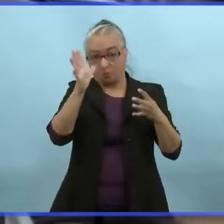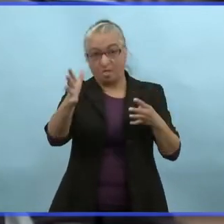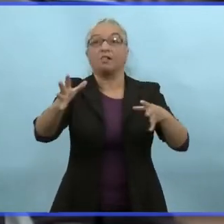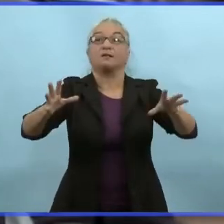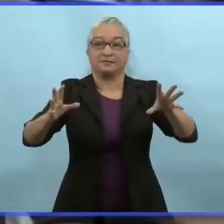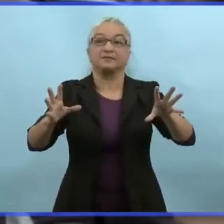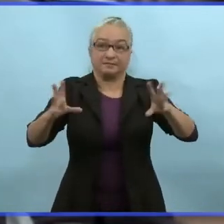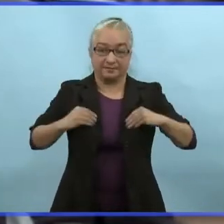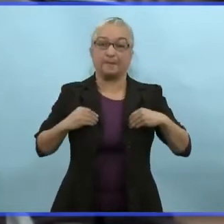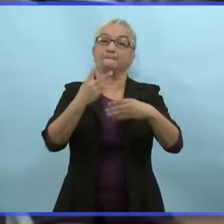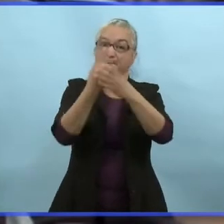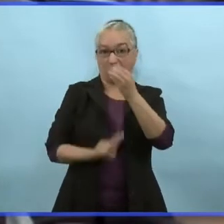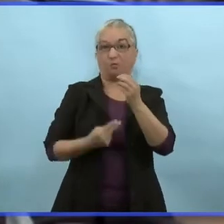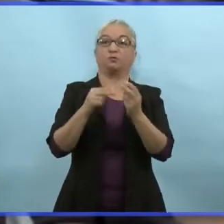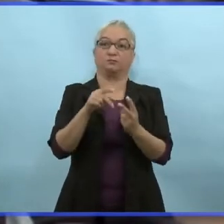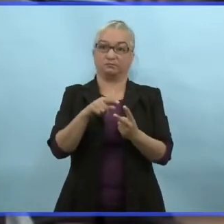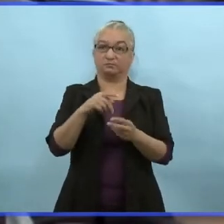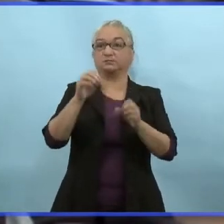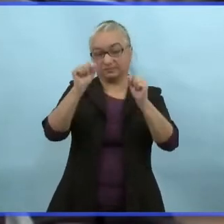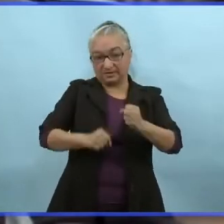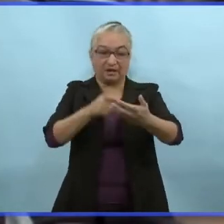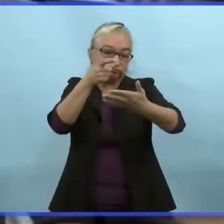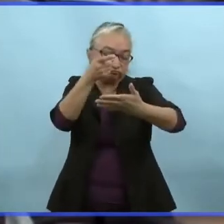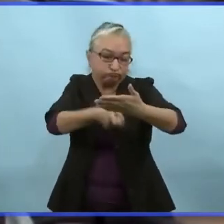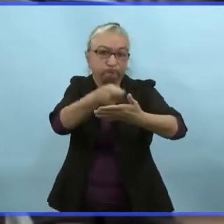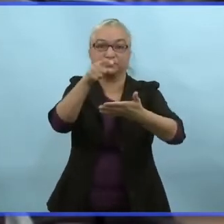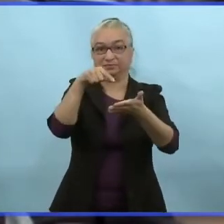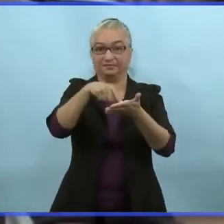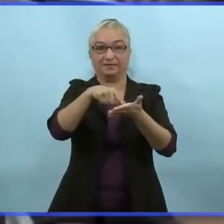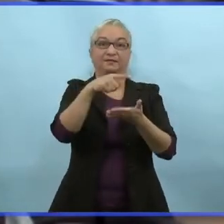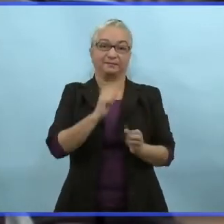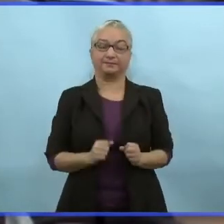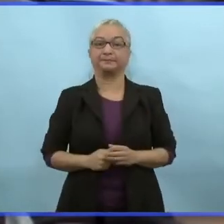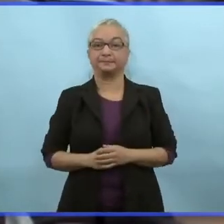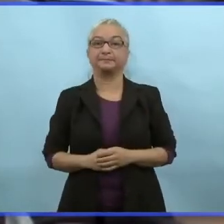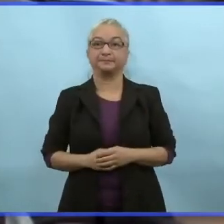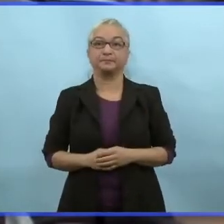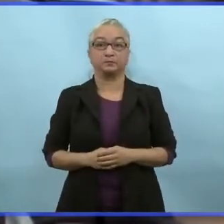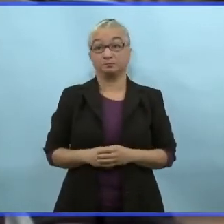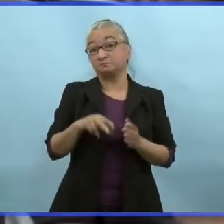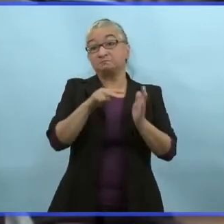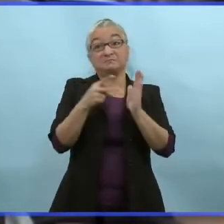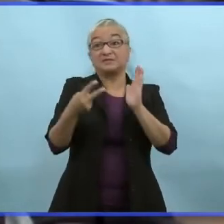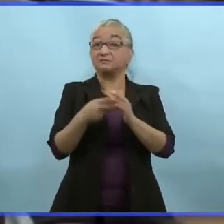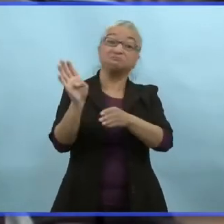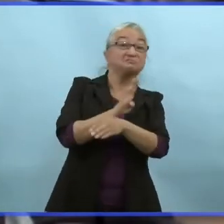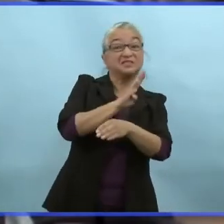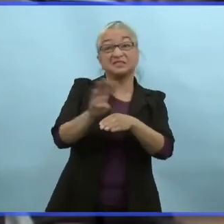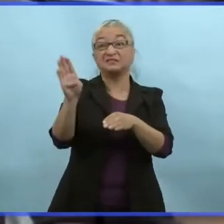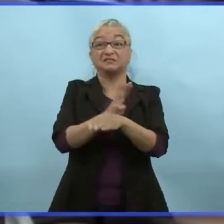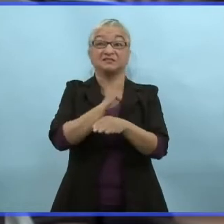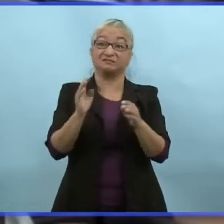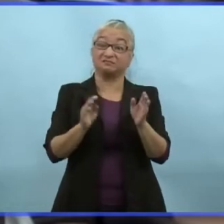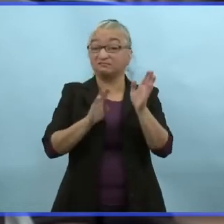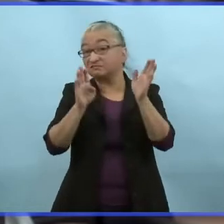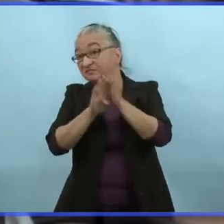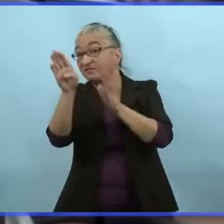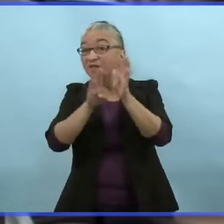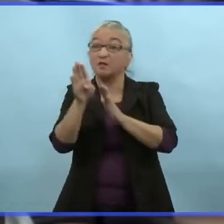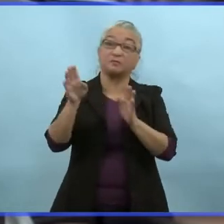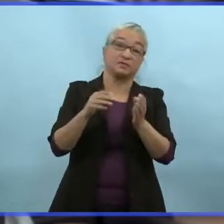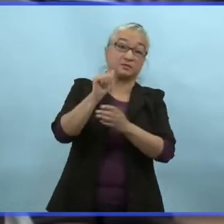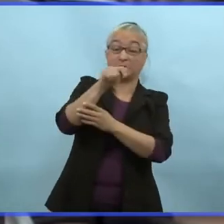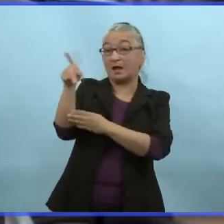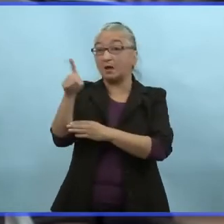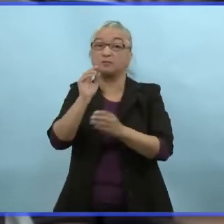entreprises seront elles aussi mises à jour d'ici novembre donc ils n'auront pas à changer la manière de vérifier